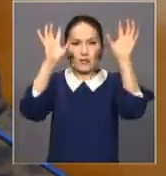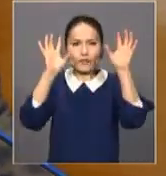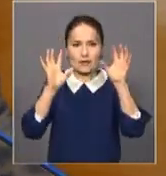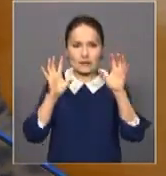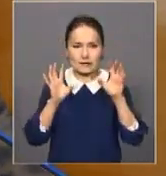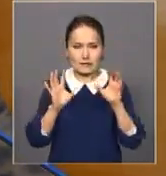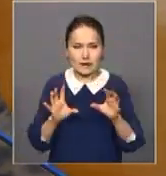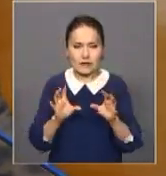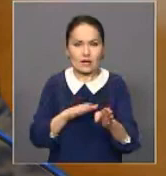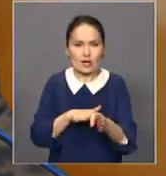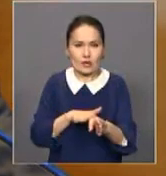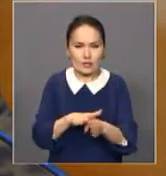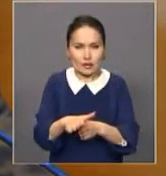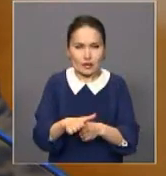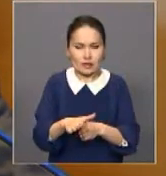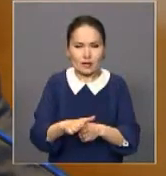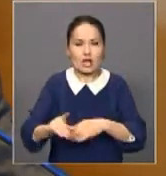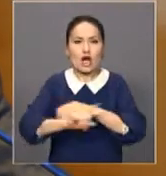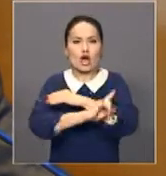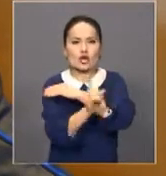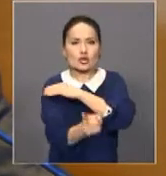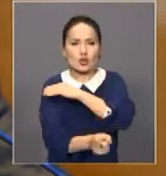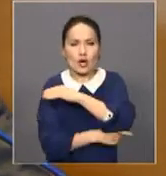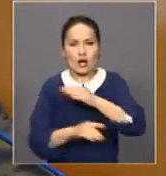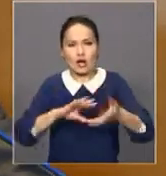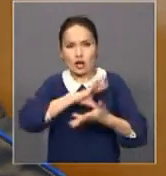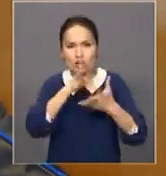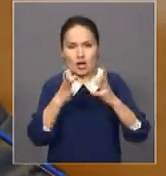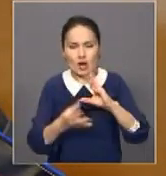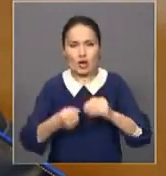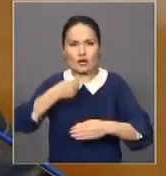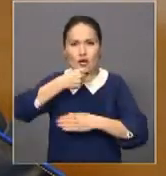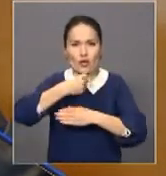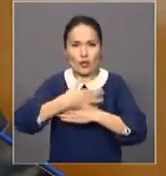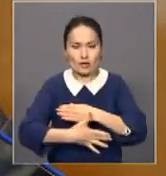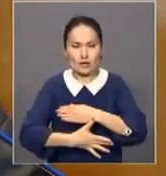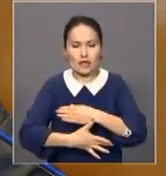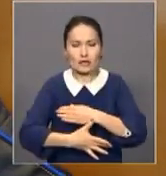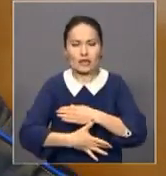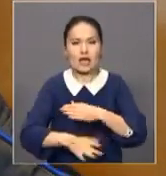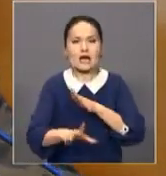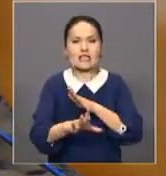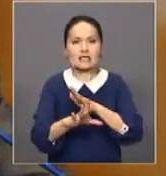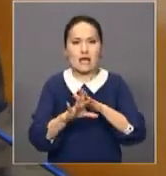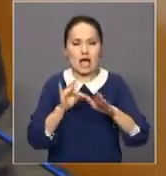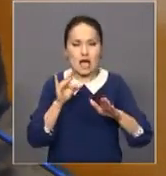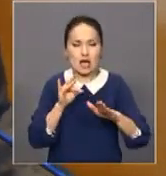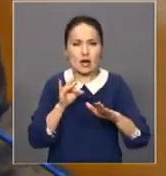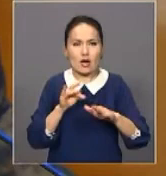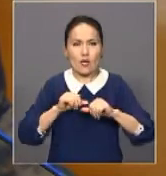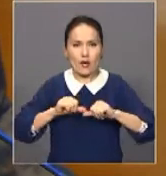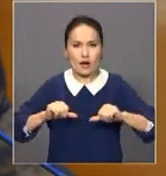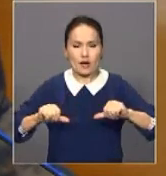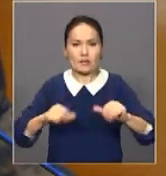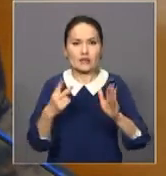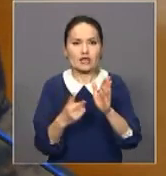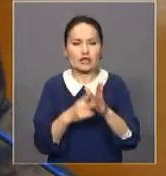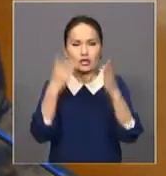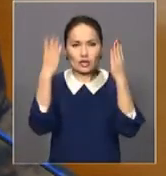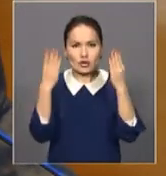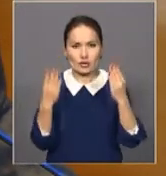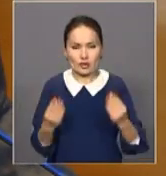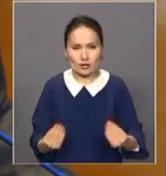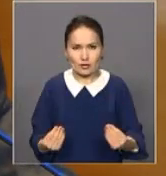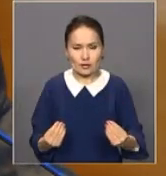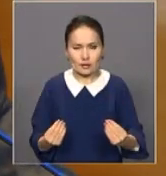өткін сайлаудың соңғы нәтижесімен Орталық Сайлау Комиссиясы Сайлаудан кейін жеті күн мерзімінен,